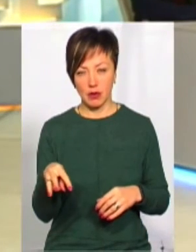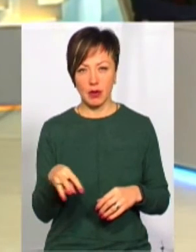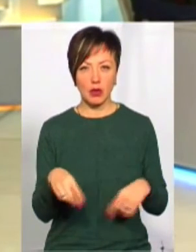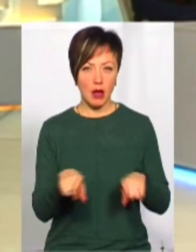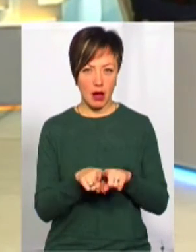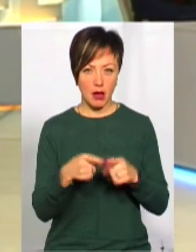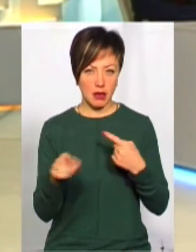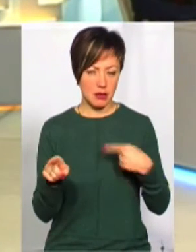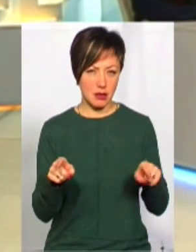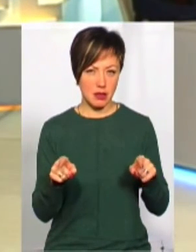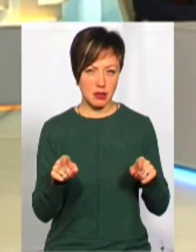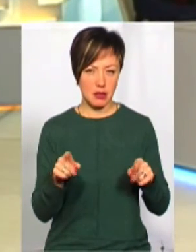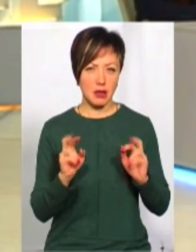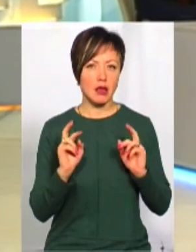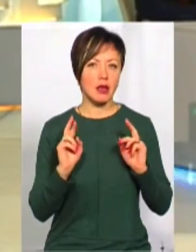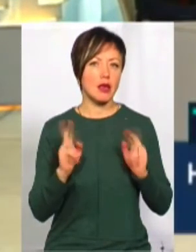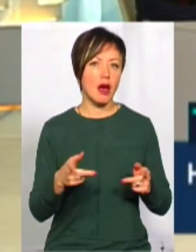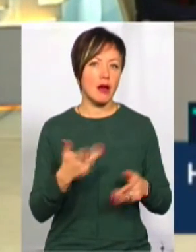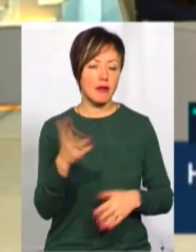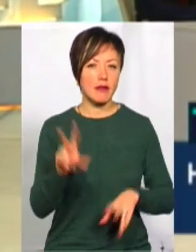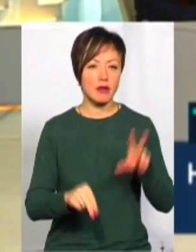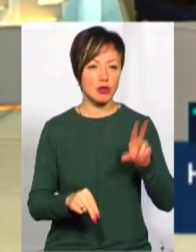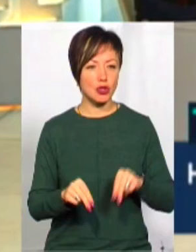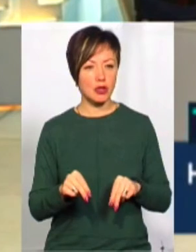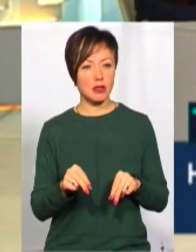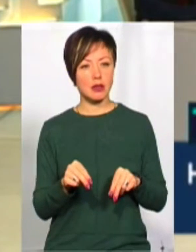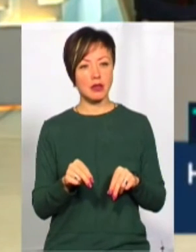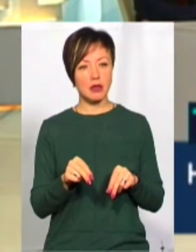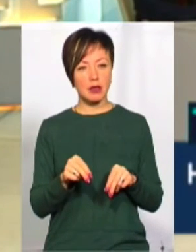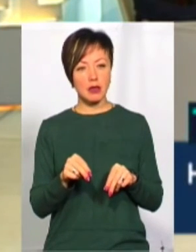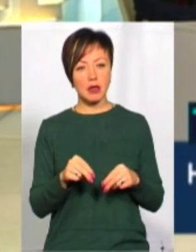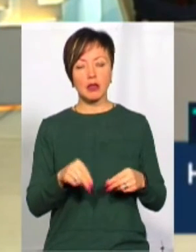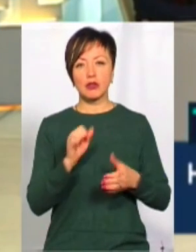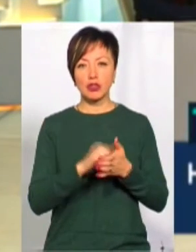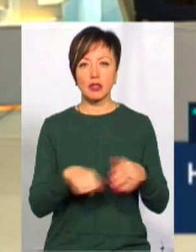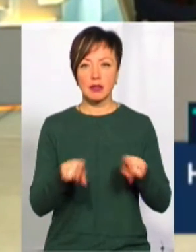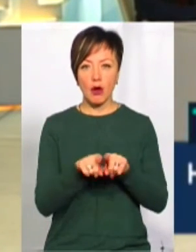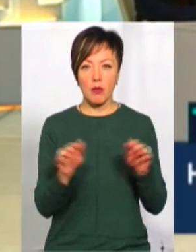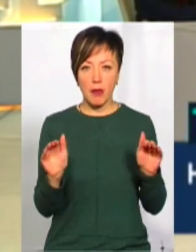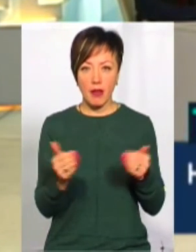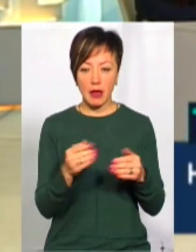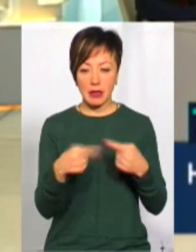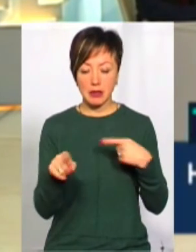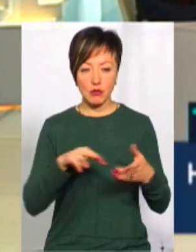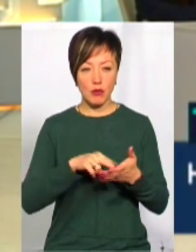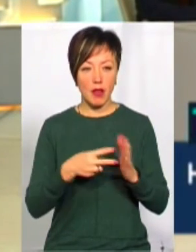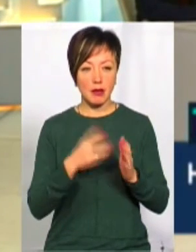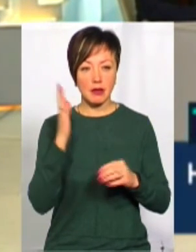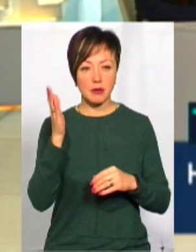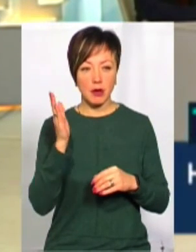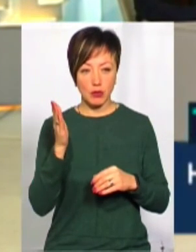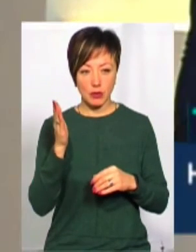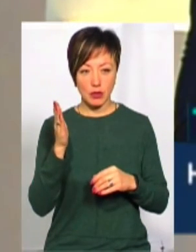така різниця. І як ви гадаєте, через таку маленьку різницю в планах на